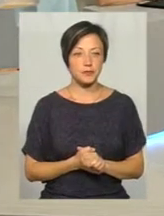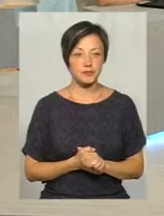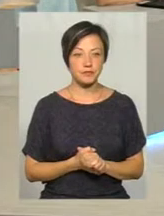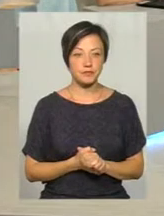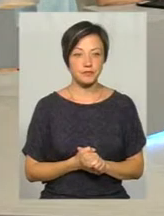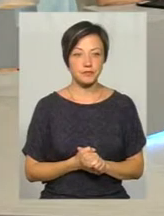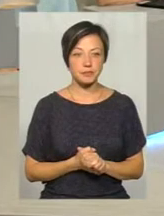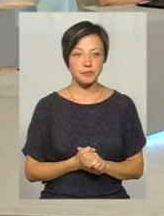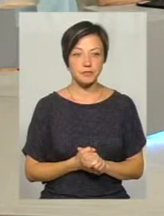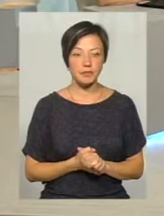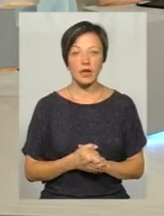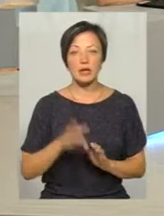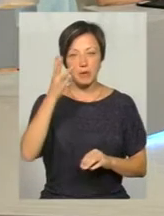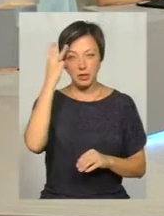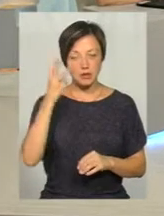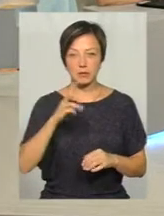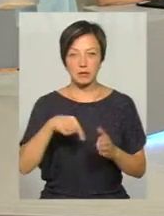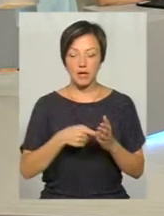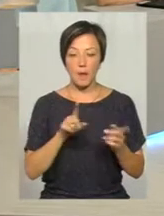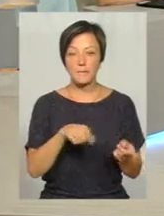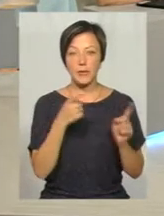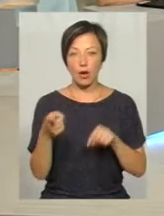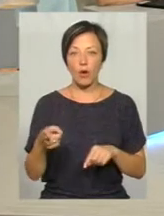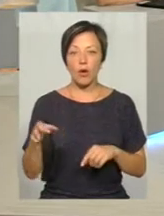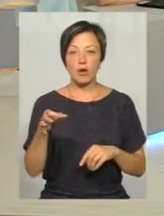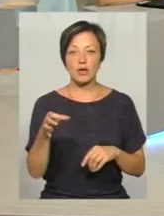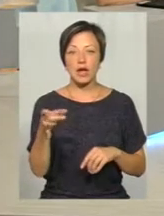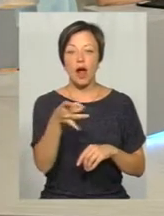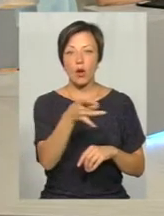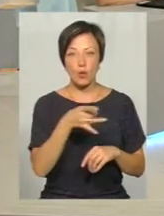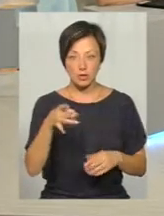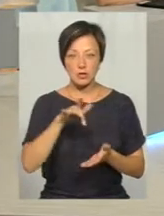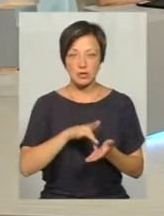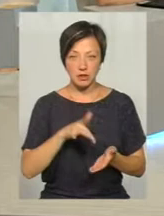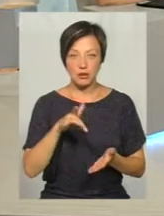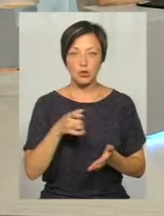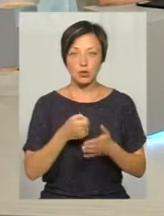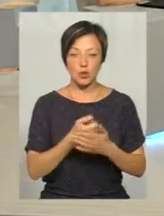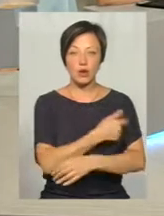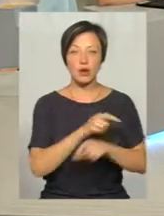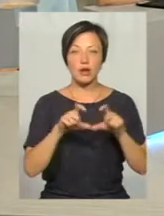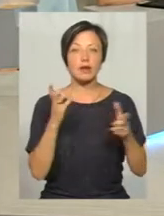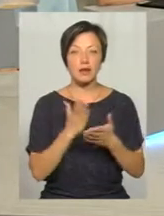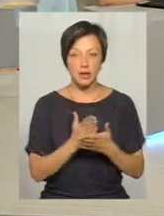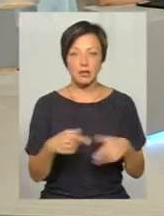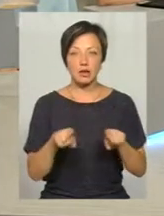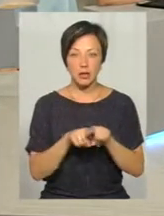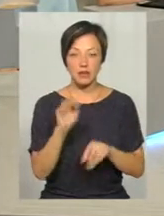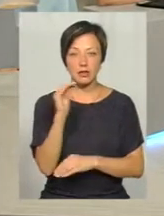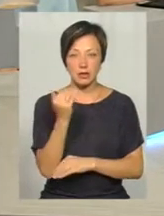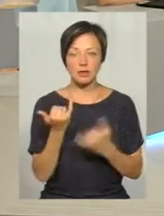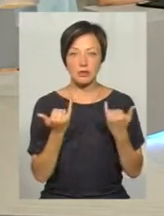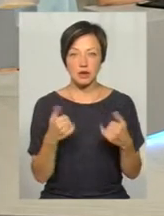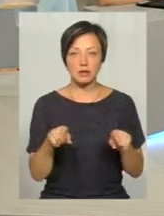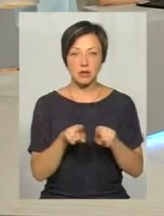з міста не поступали. Ті, що переводилися з районних центрів до лікарні, Дана така дитина зараз